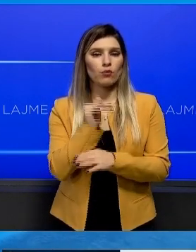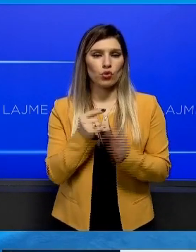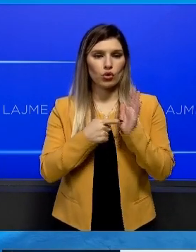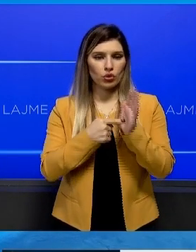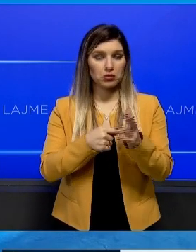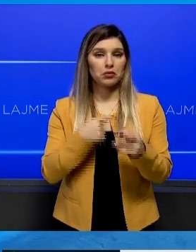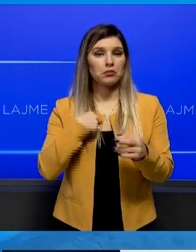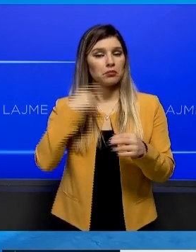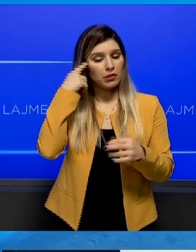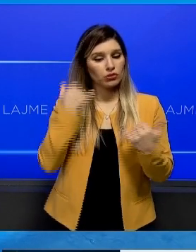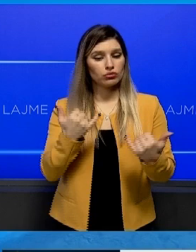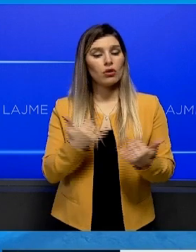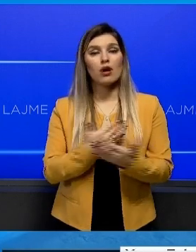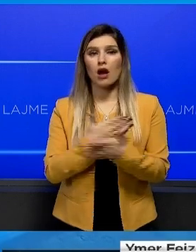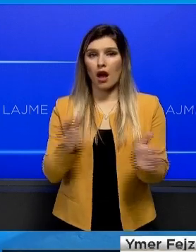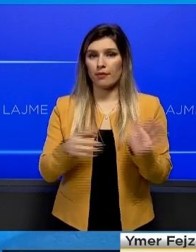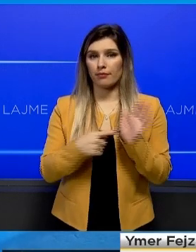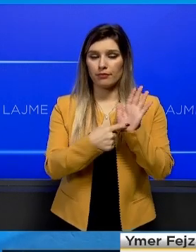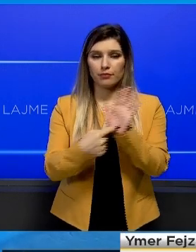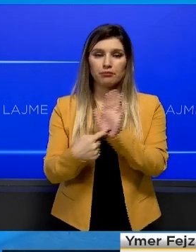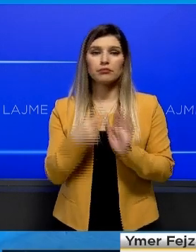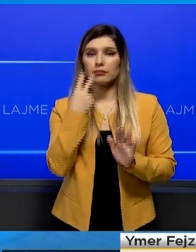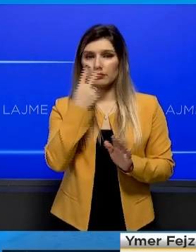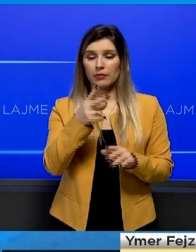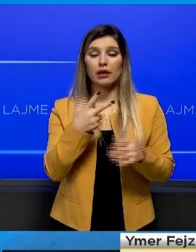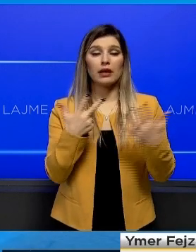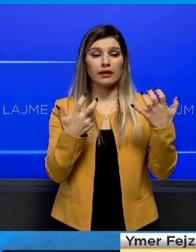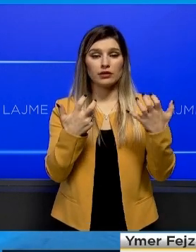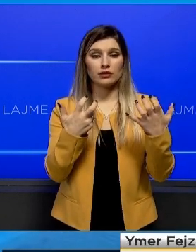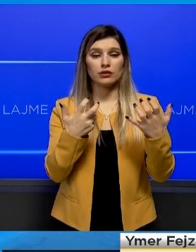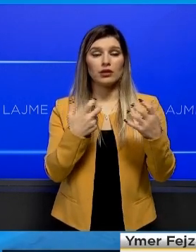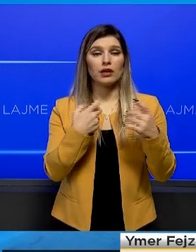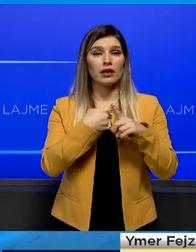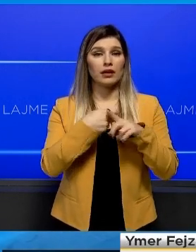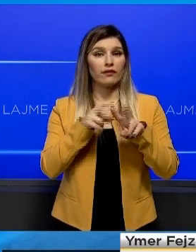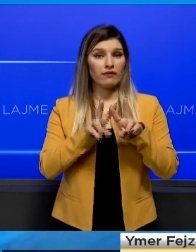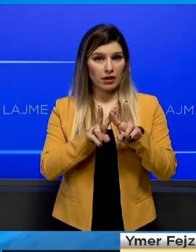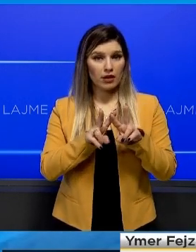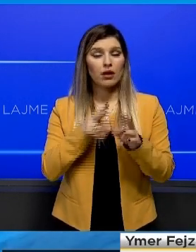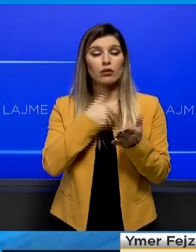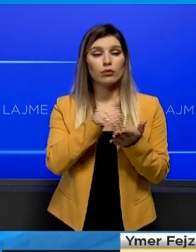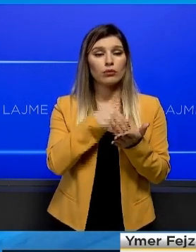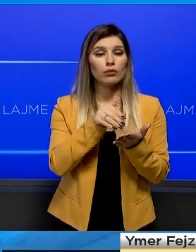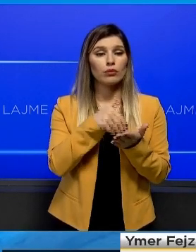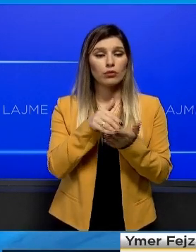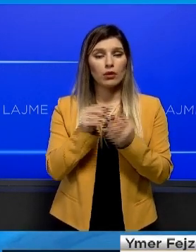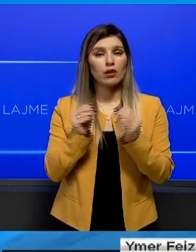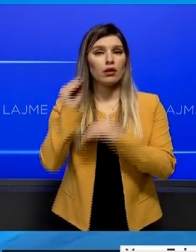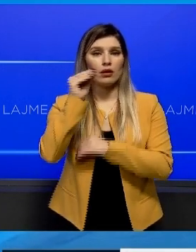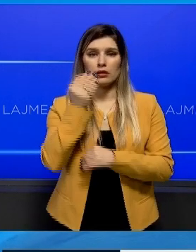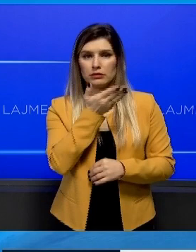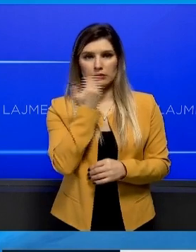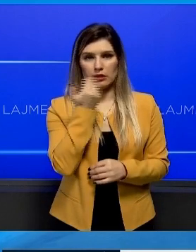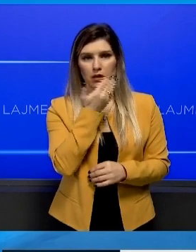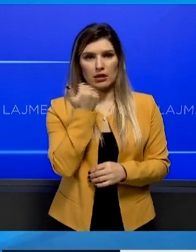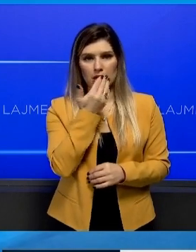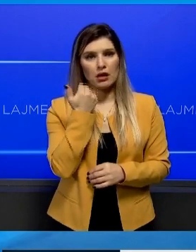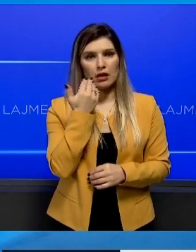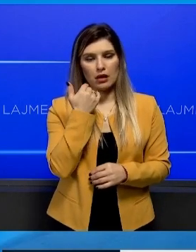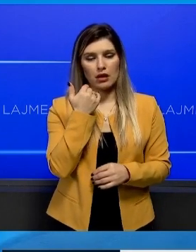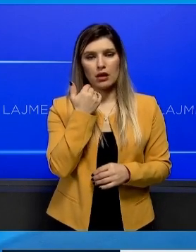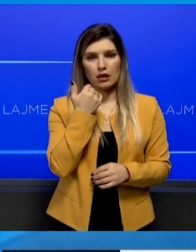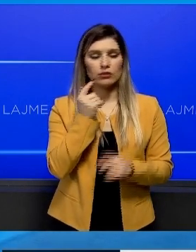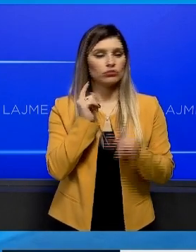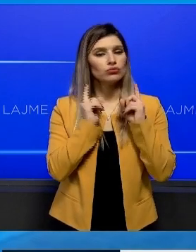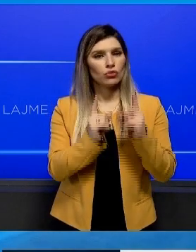e publikojmë sëtë, që denin dhe të qenë 800 kWh nuk do të kjetë rritje, dhe të përfitoj në 100% e konsumatorve, dhe të të